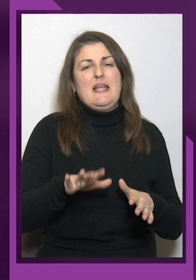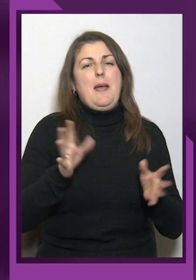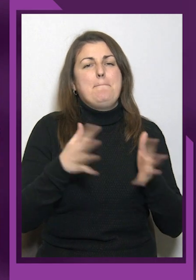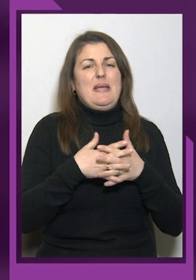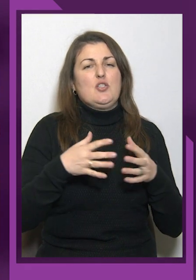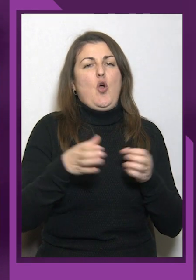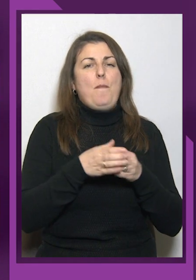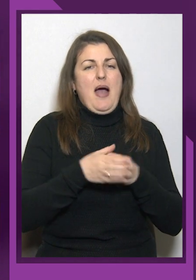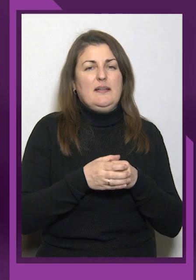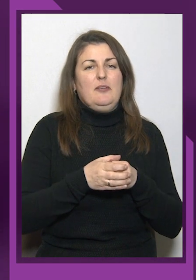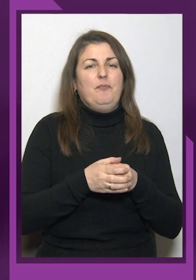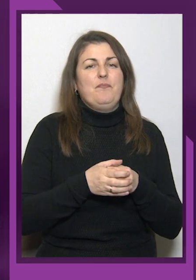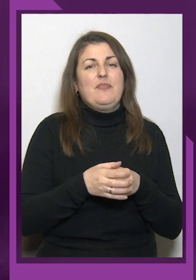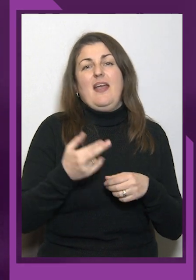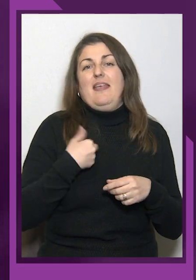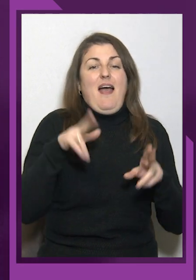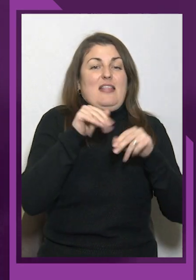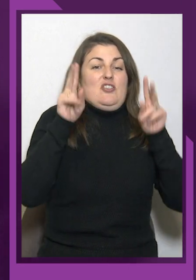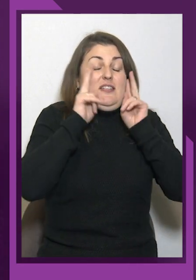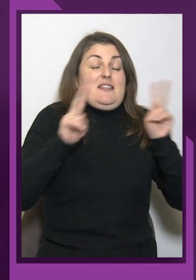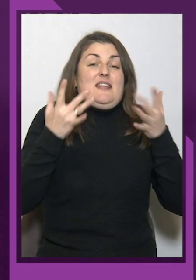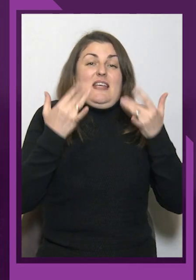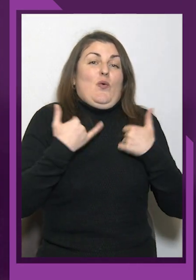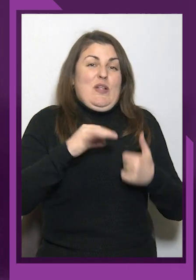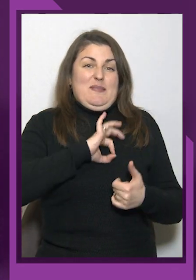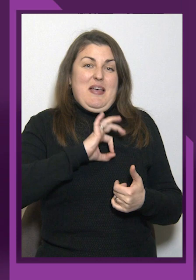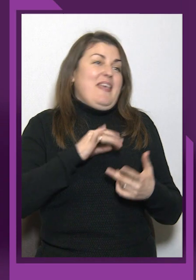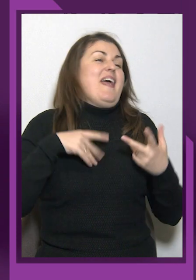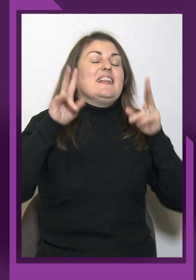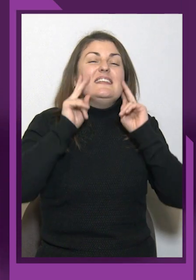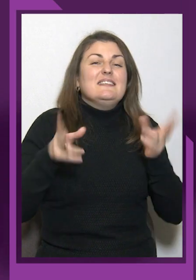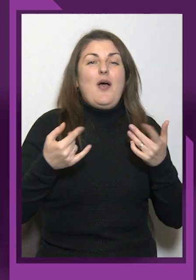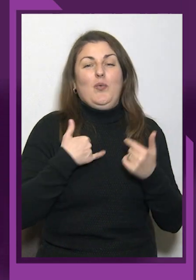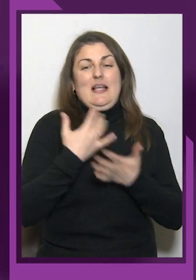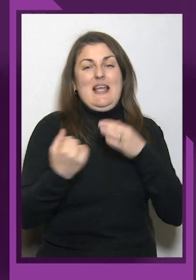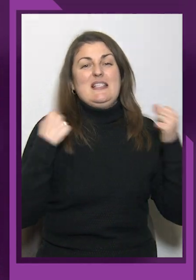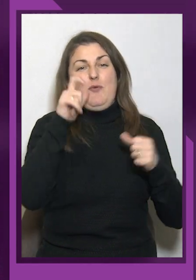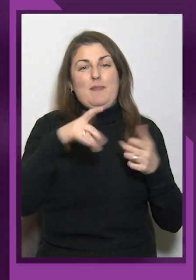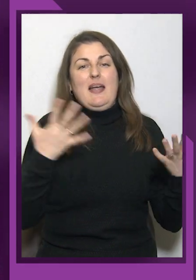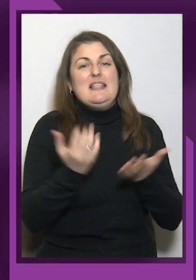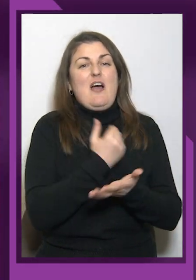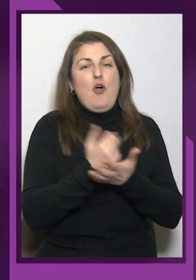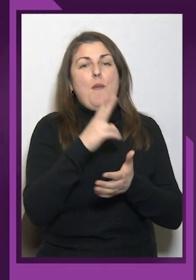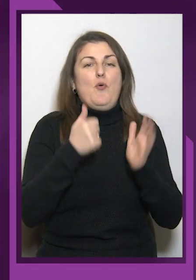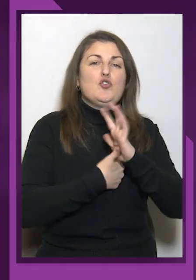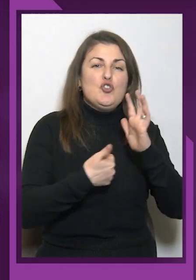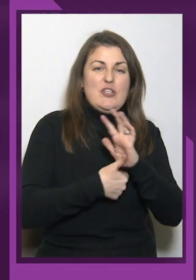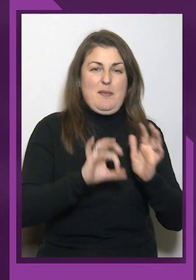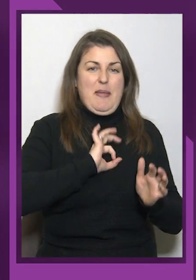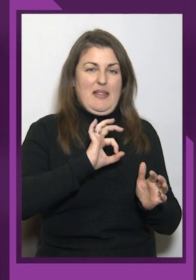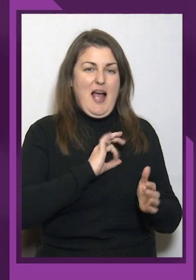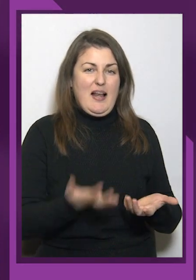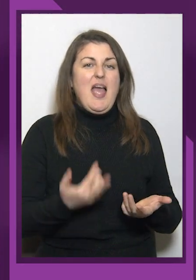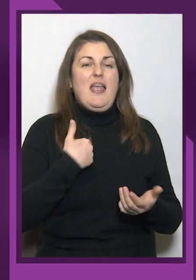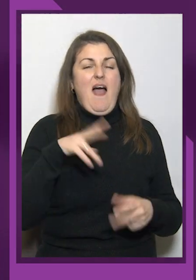мікс команди. Я навіть не знаю, скільки в нас медалей. Я не знаю. У нас є спортсмени, які завели по шість медалей.